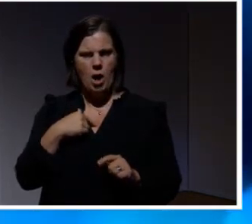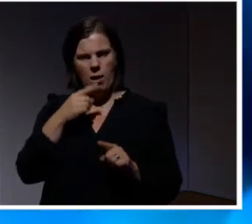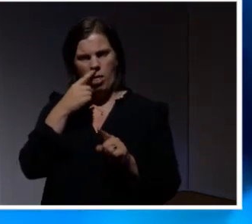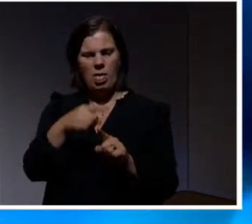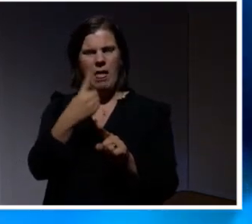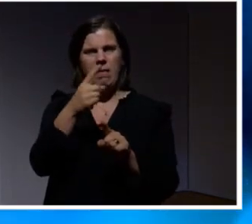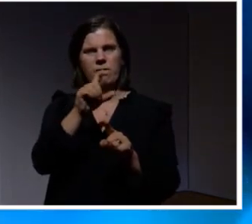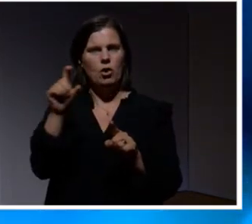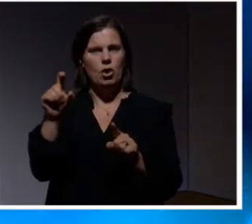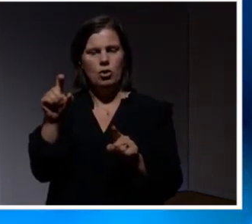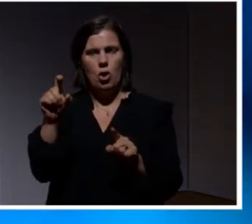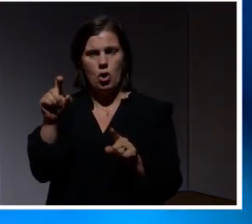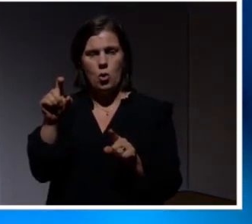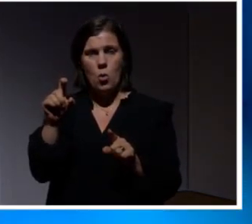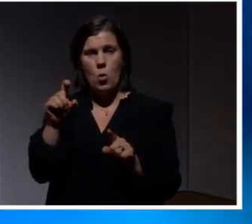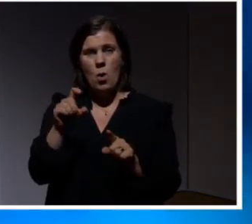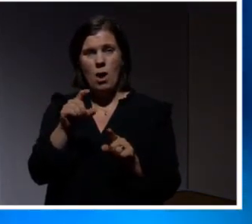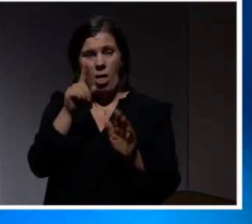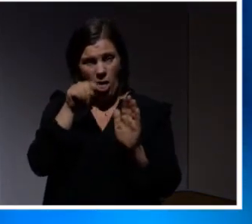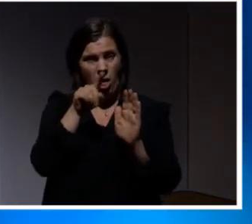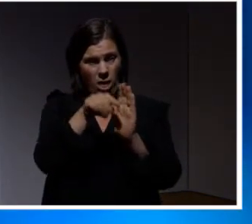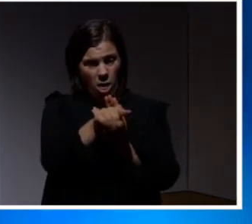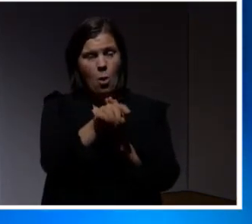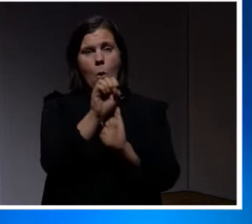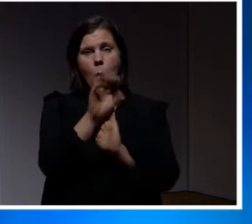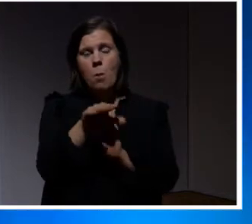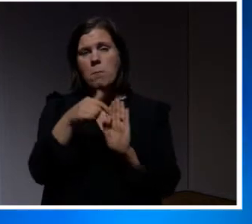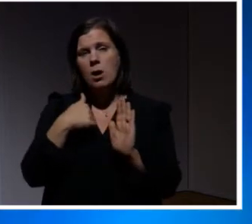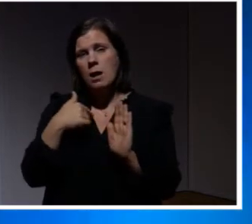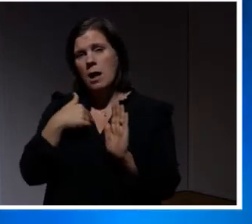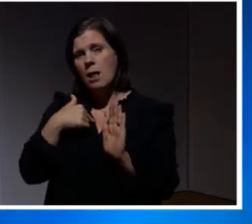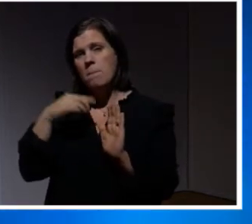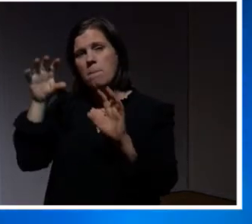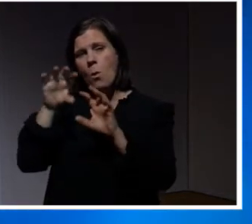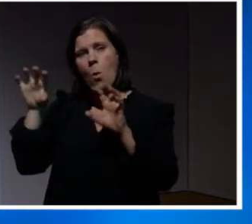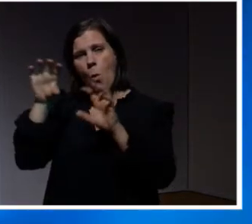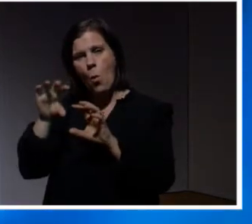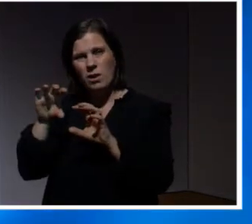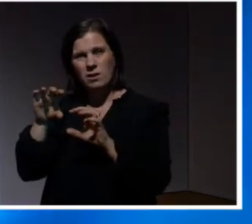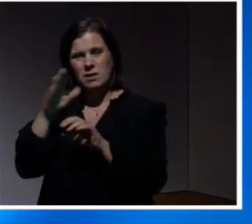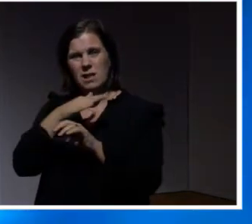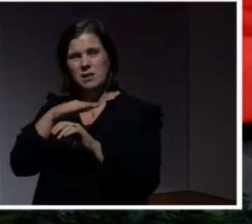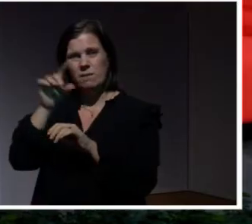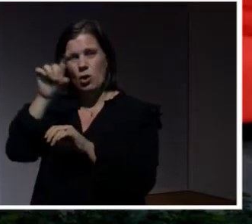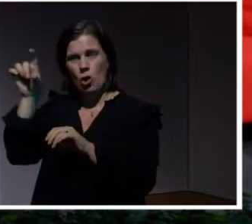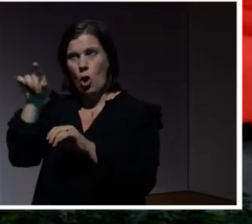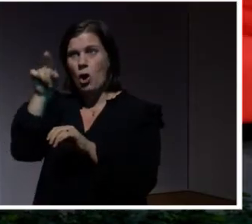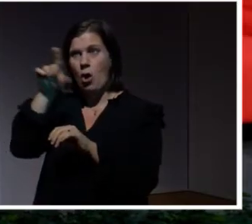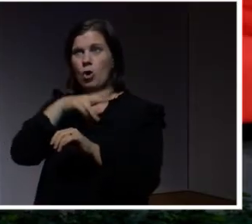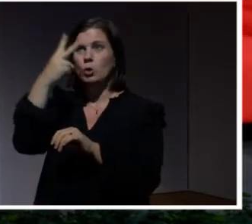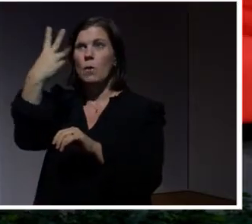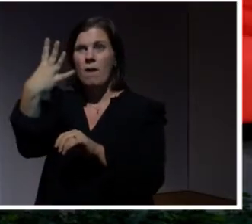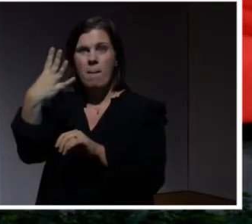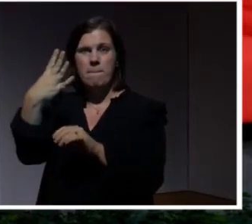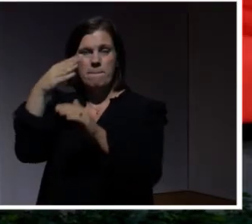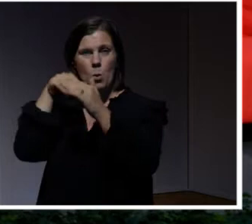och hacka det? Om jag kan hacka en måltjänstleverantör och komma åt 45 företag med värdefull information.